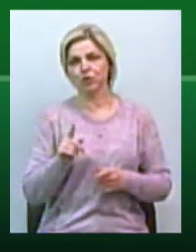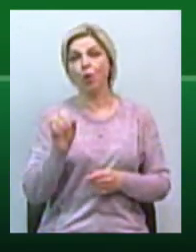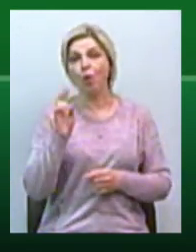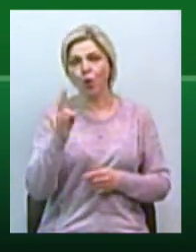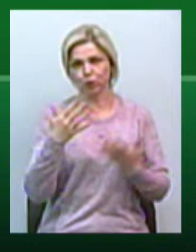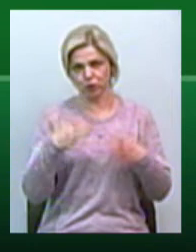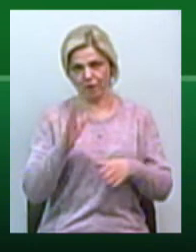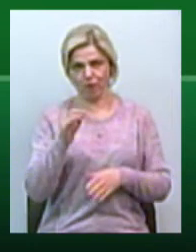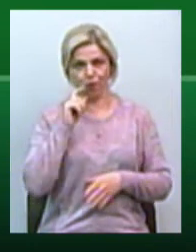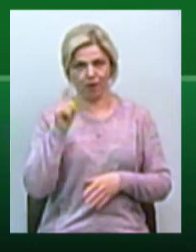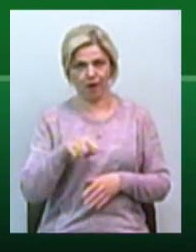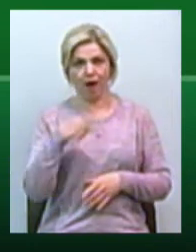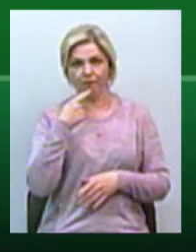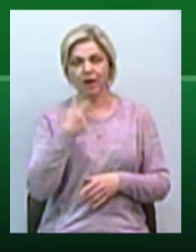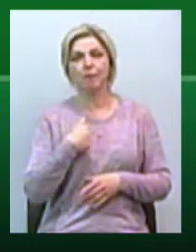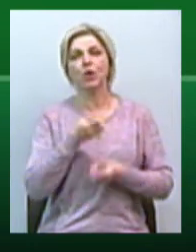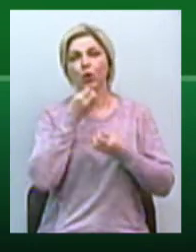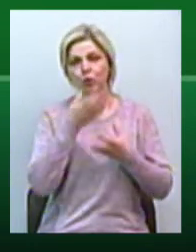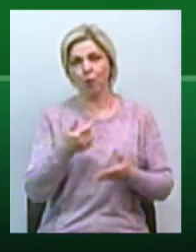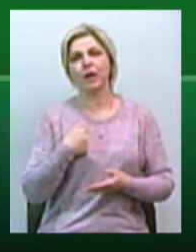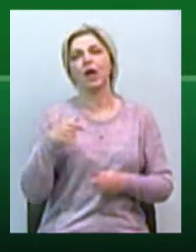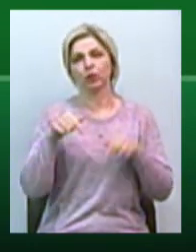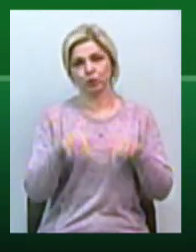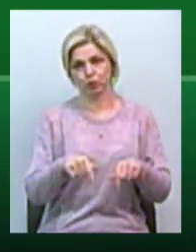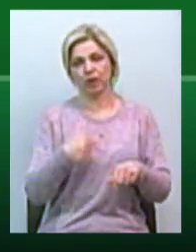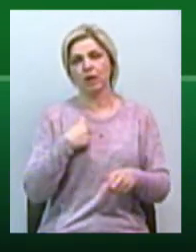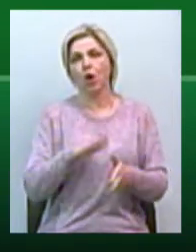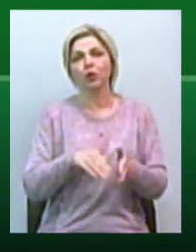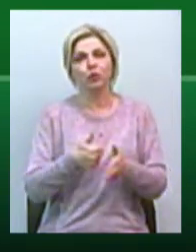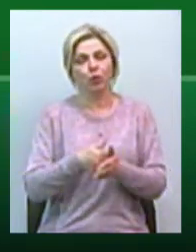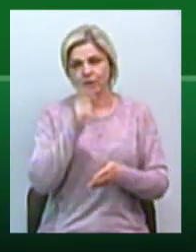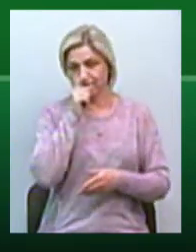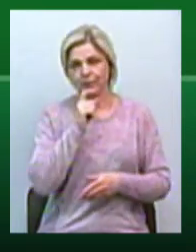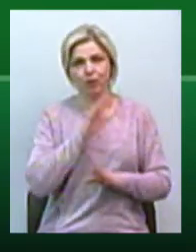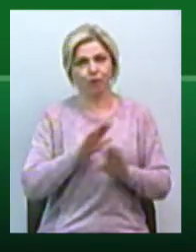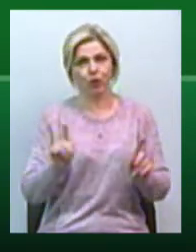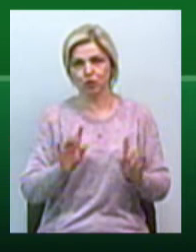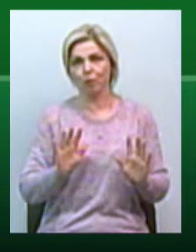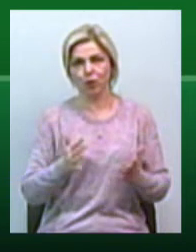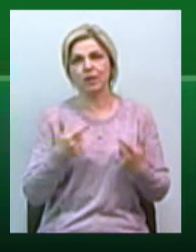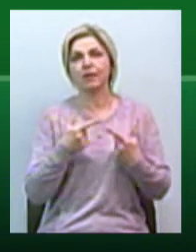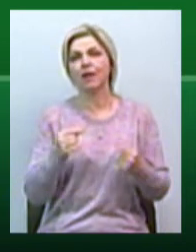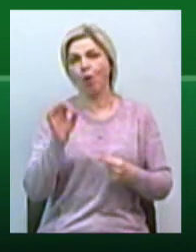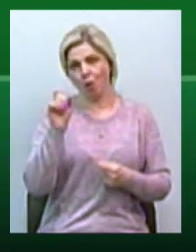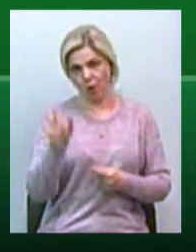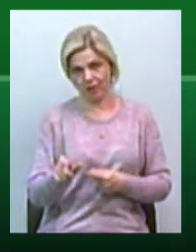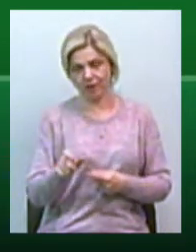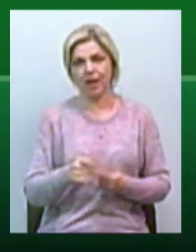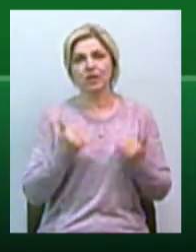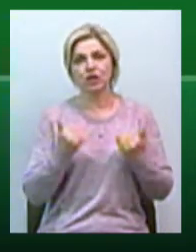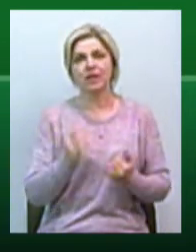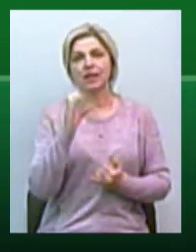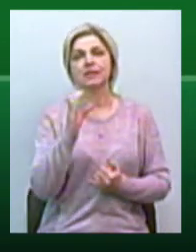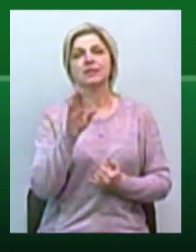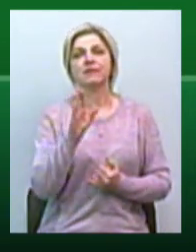Він мені говорить, мені вже добре, я вже тут. Він каже, що досі не може зрозуміти, що коїться і де він. Він зараз у Святогорську,